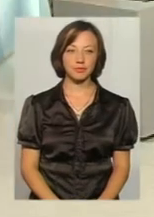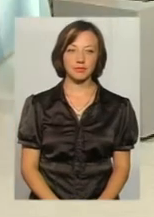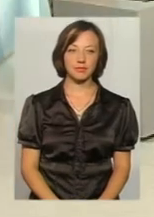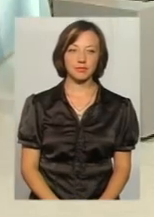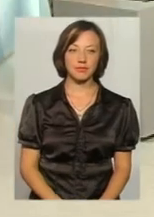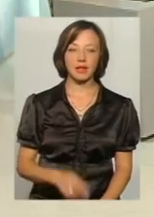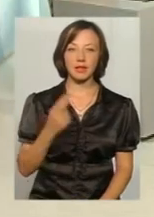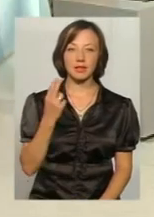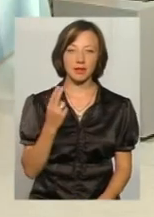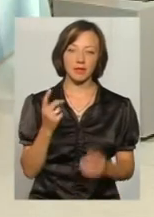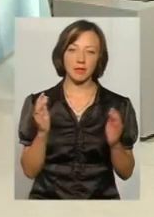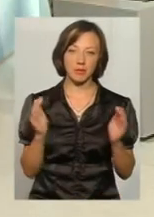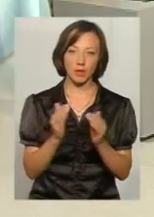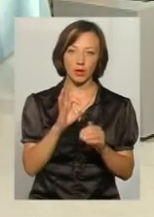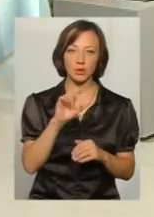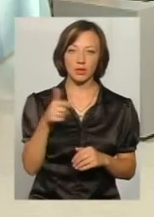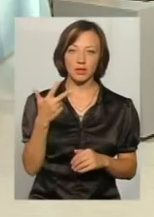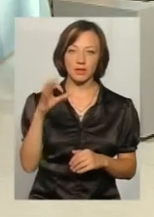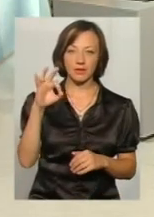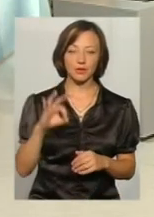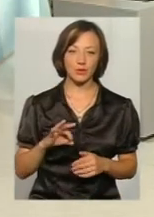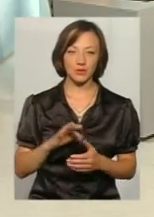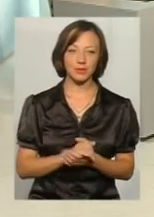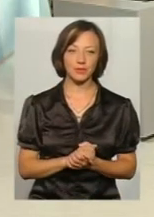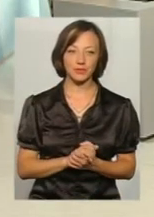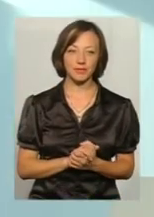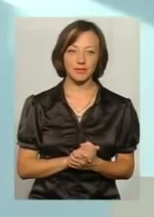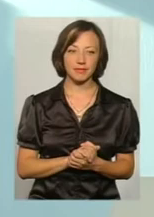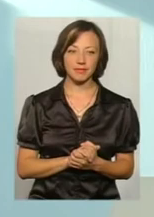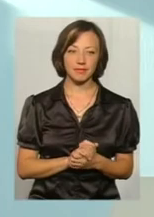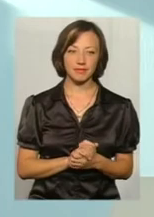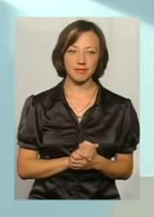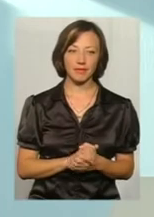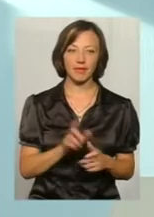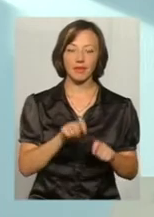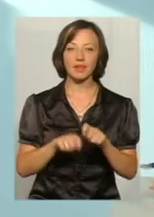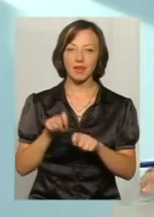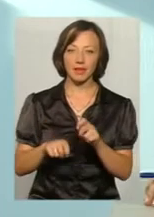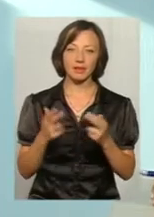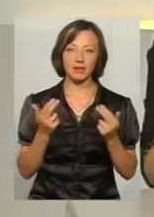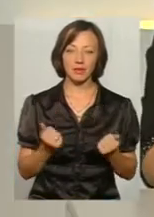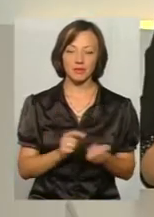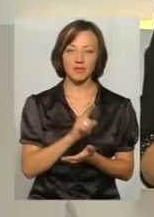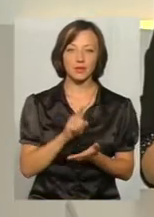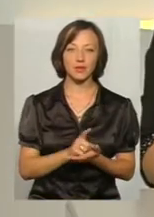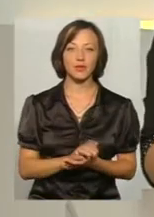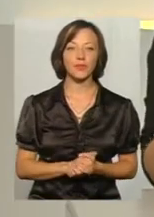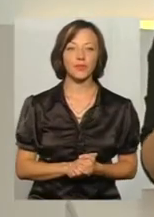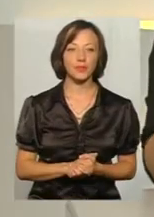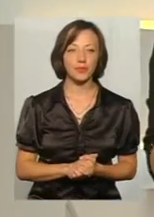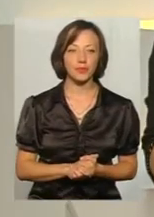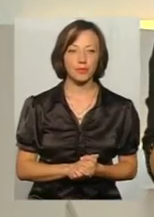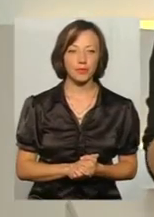Тобто цифра досить незначна. 0,3% відслідковуємо, а як же? А ще кажуть, що